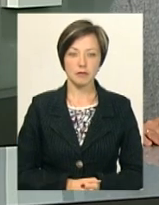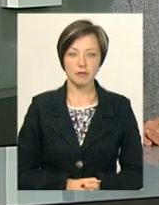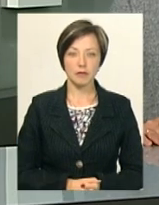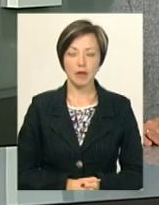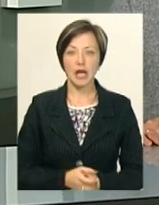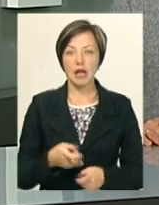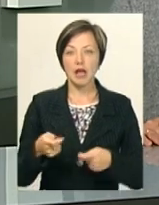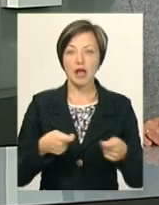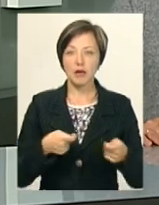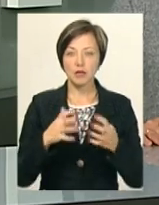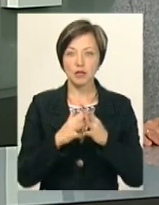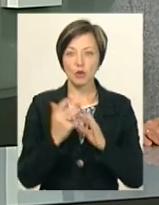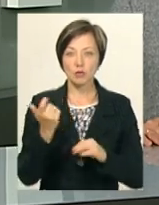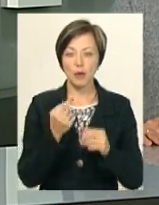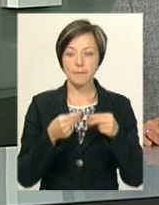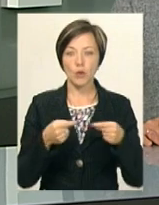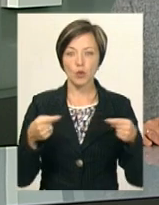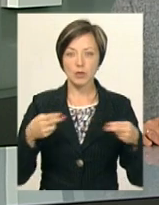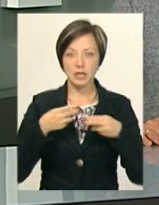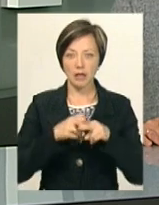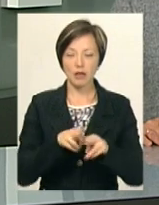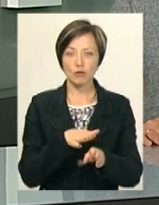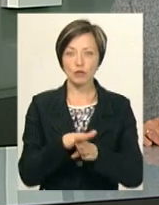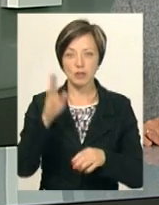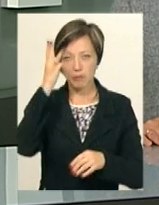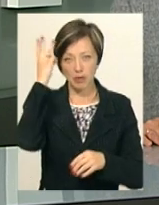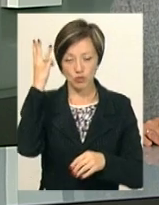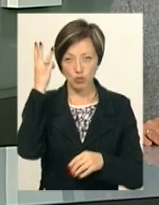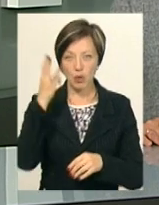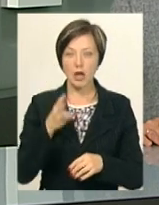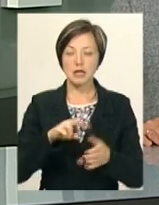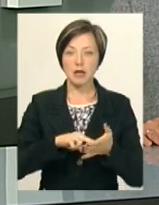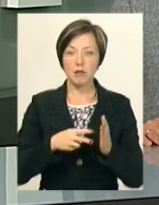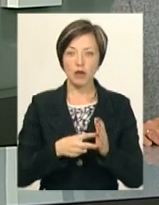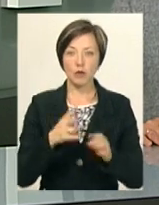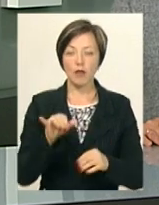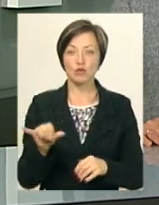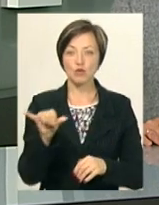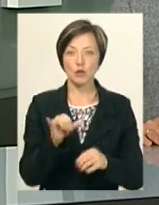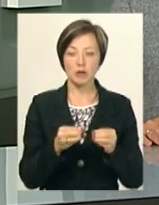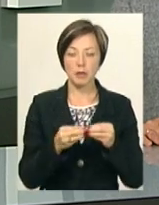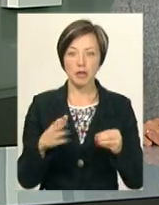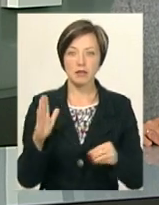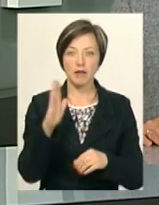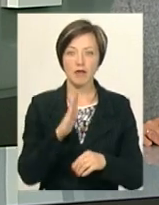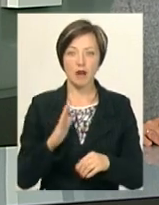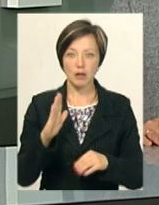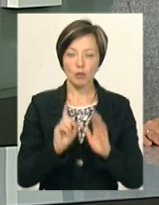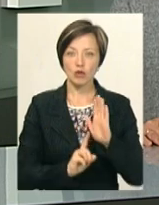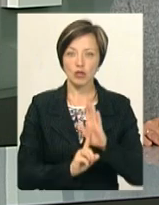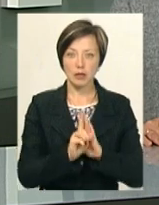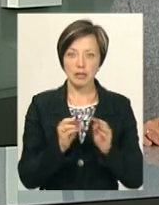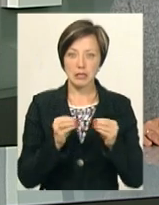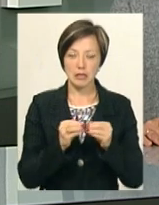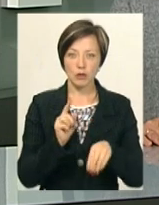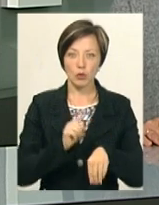Ярмарок сільськогосподарської продукції та техніки відбудеться у Хмельницькому. Він запланований на суботу, 15 вересня, початок